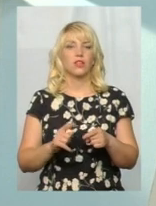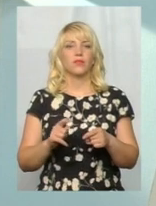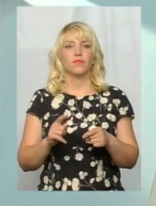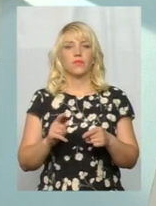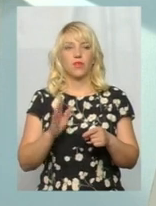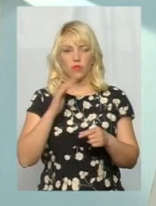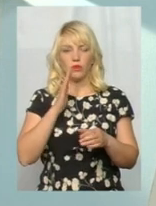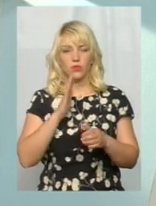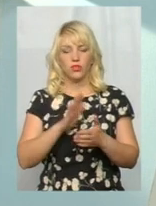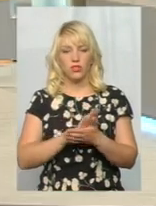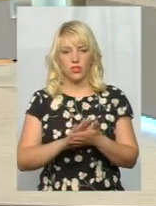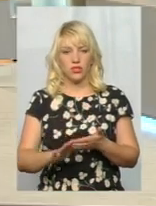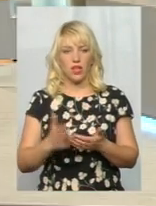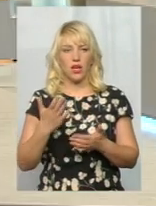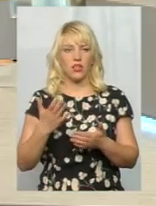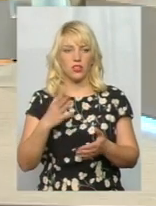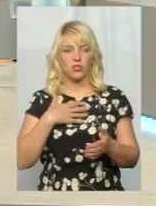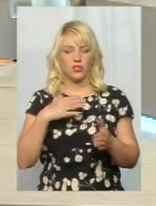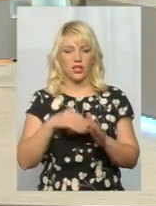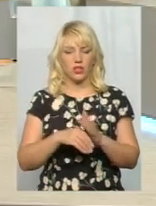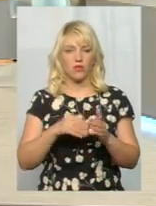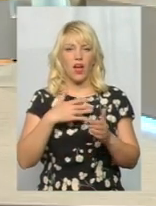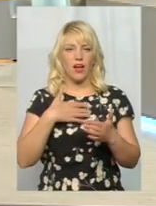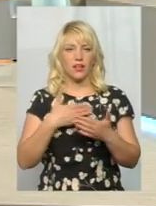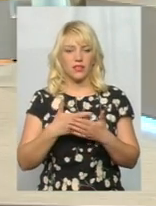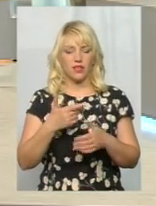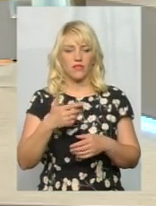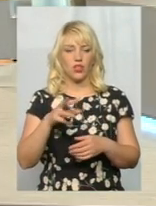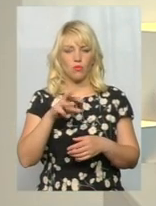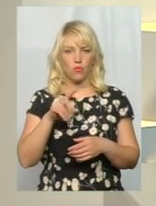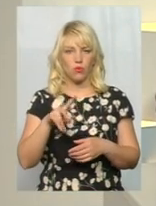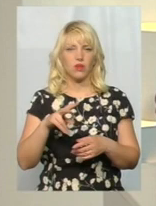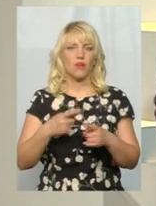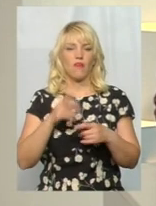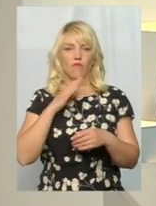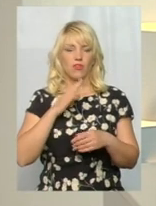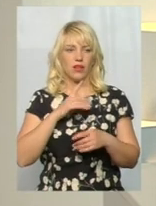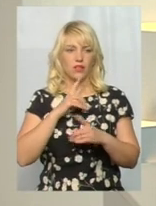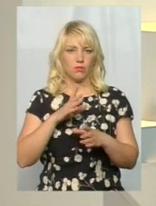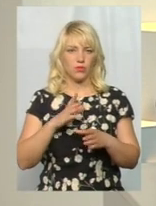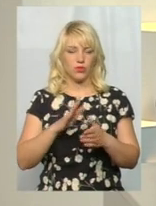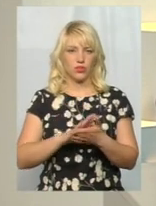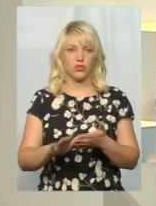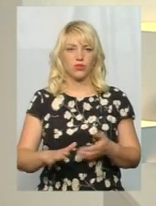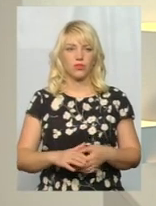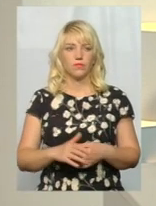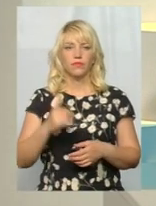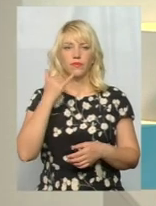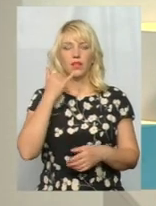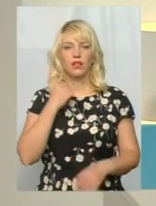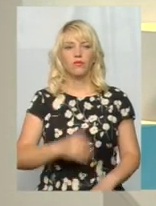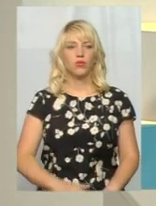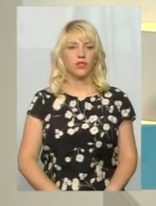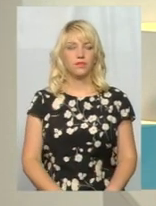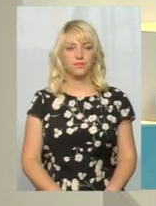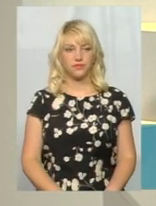буде брудна. Я вас призупиню на хвилинку, тому що є телефонний дзвінок. Зараз послухаємо додзвонювача і продовжимо розмову. Добрий вечір, називіться,